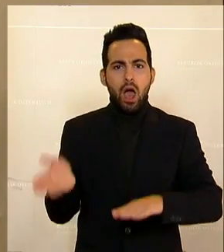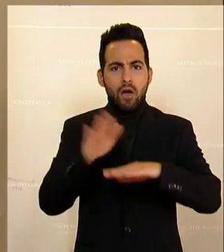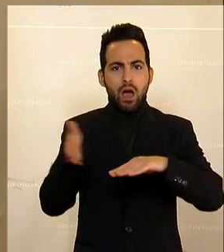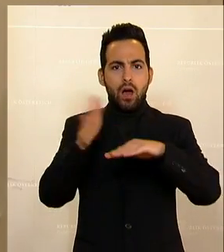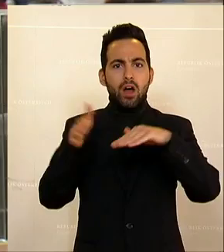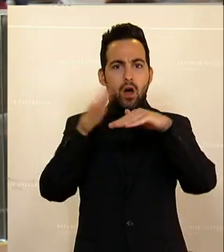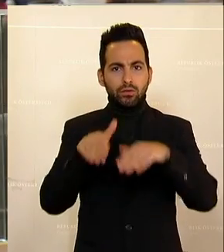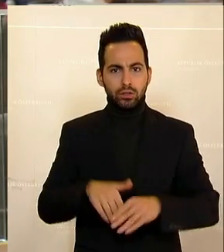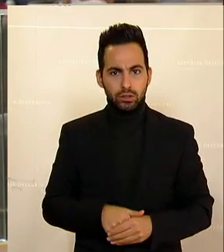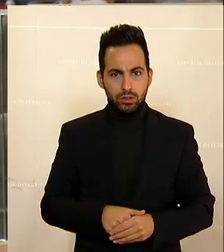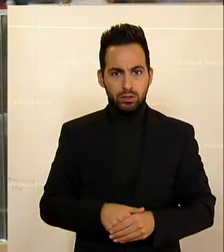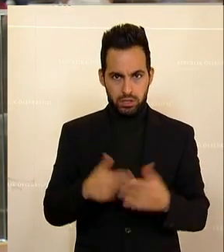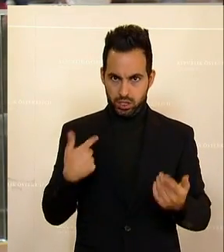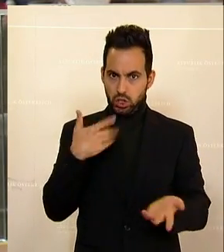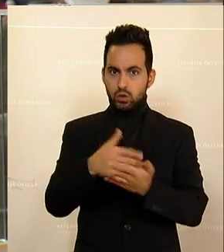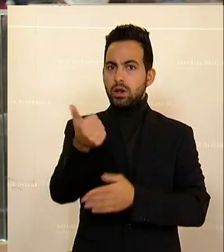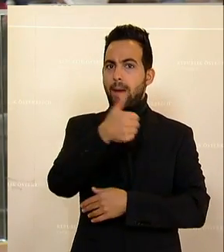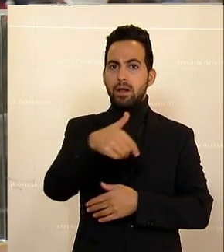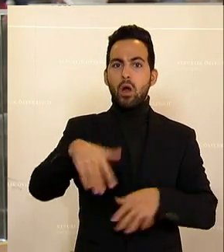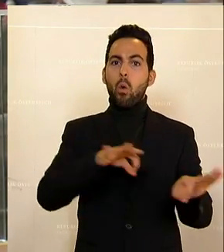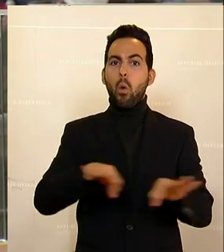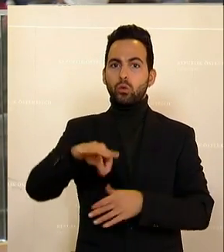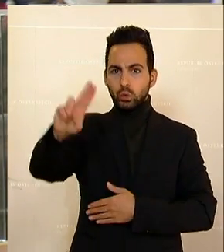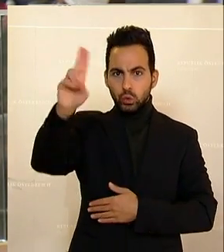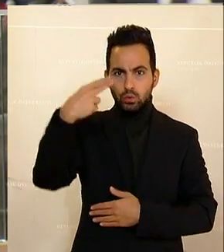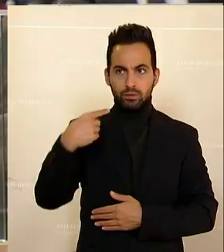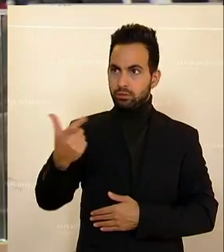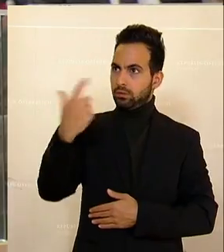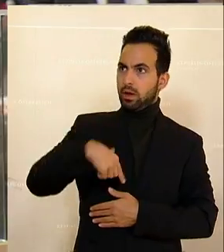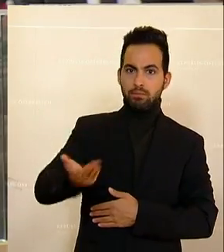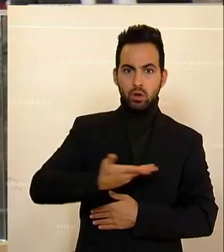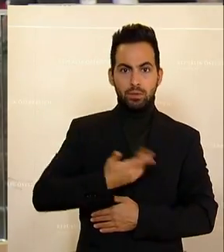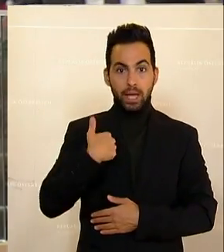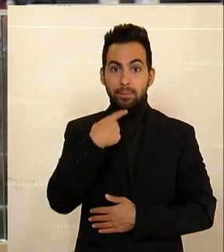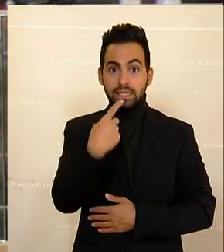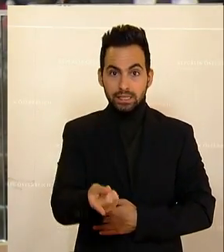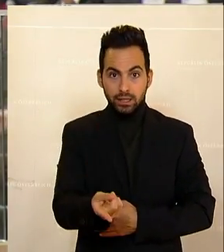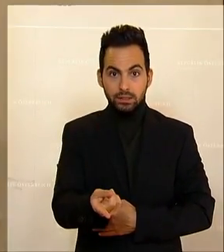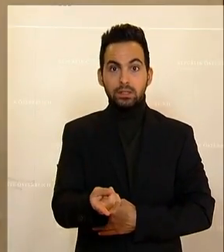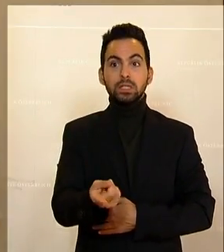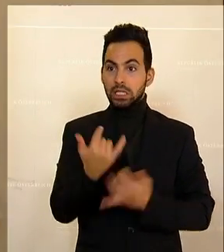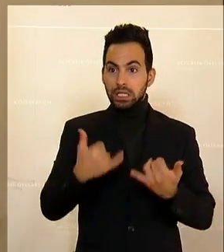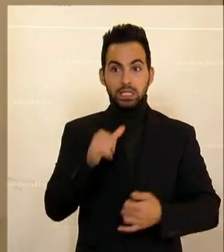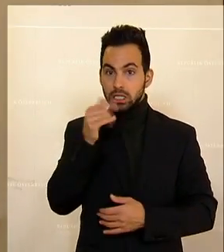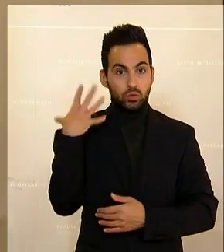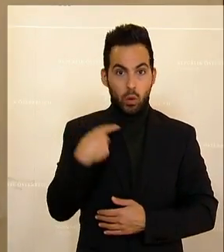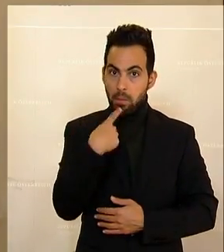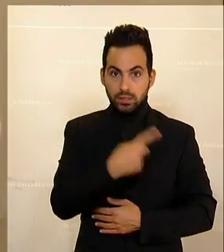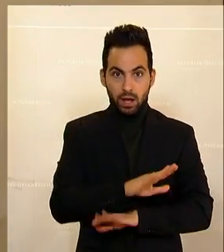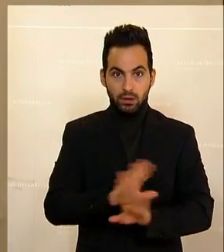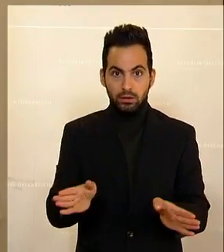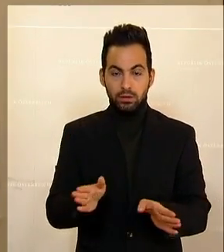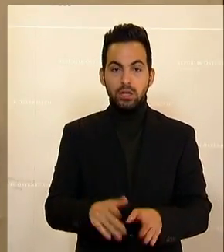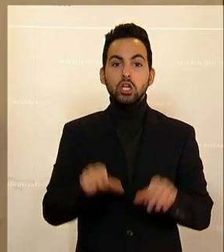Und ich habe hier schon einmal einen Ordnungsruf bekommen für etwas, was ich genannt habe, und darum nenne ich es jetzt nicht mehr so. Aber